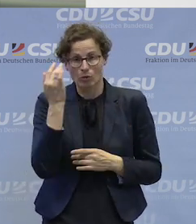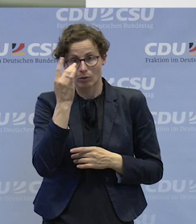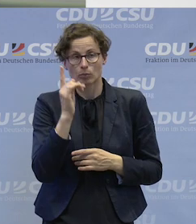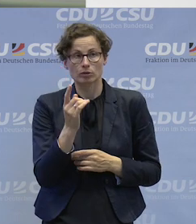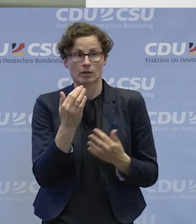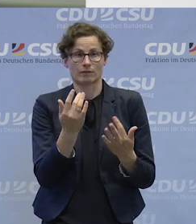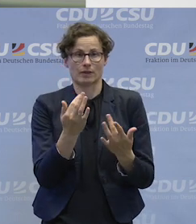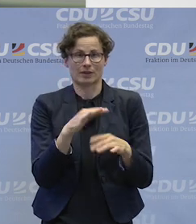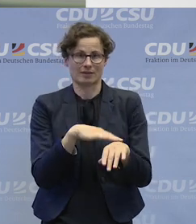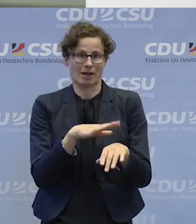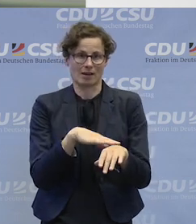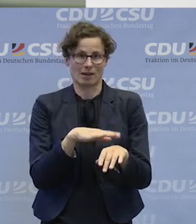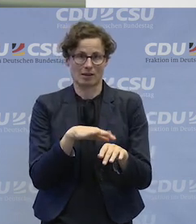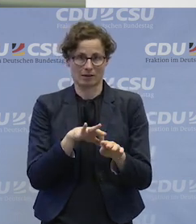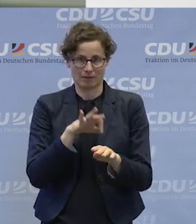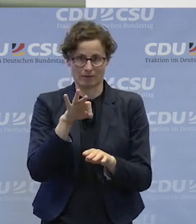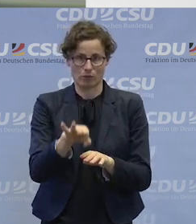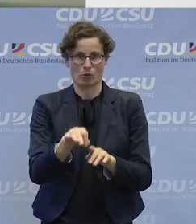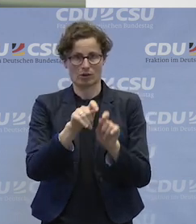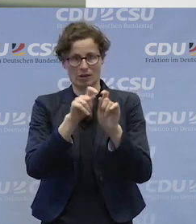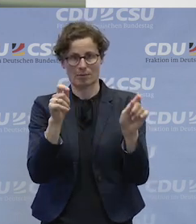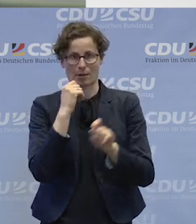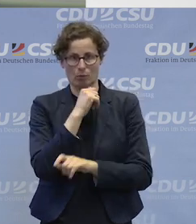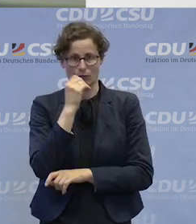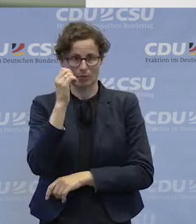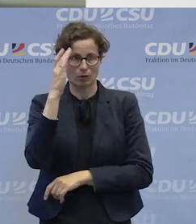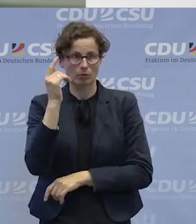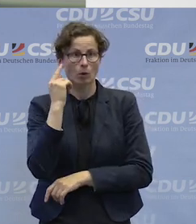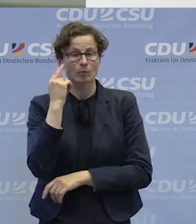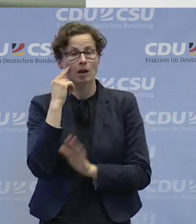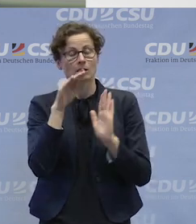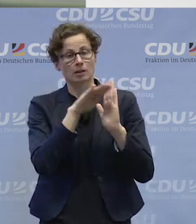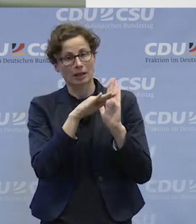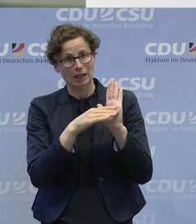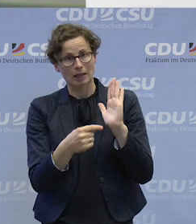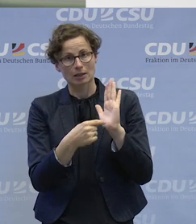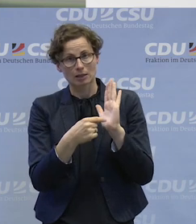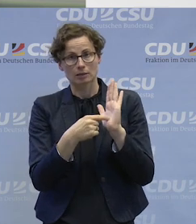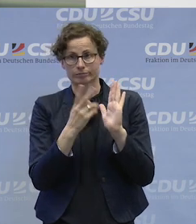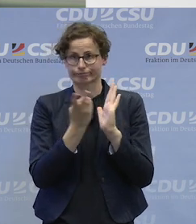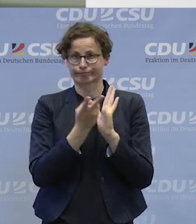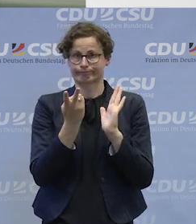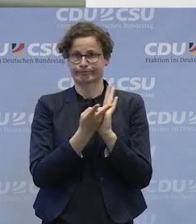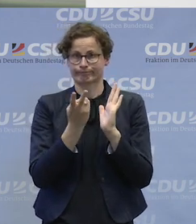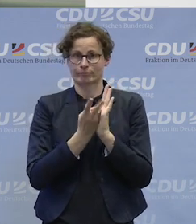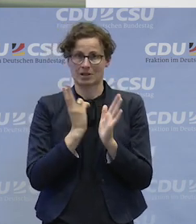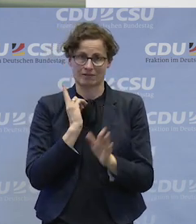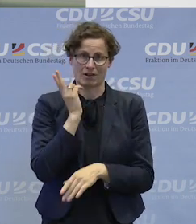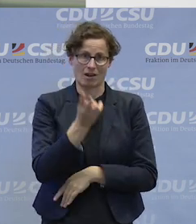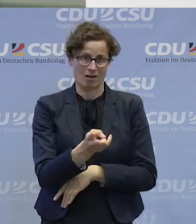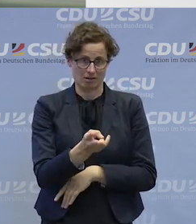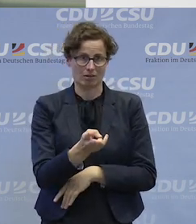Zeit die Leute in der Werkstatt für die berufliche Bildung haben, weil das ist momentan ja nur geregelt, wie es weiterhin ist, eben zwei Jahre.